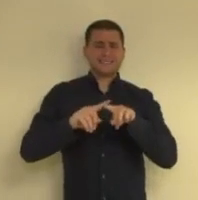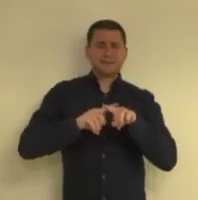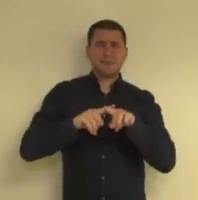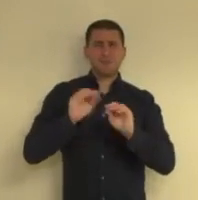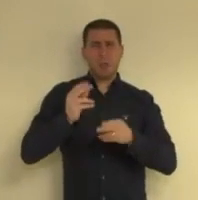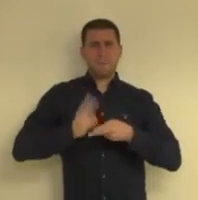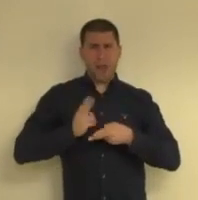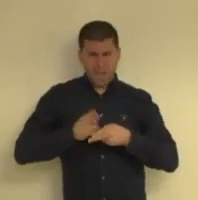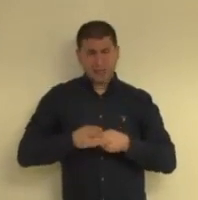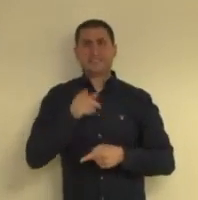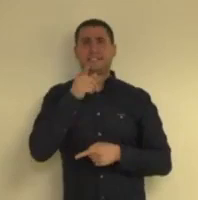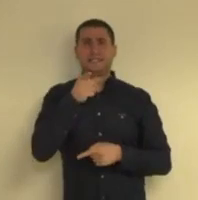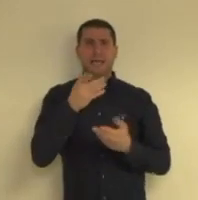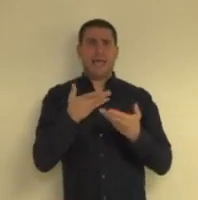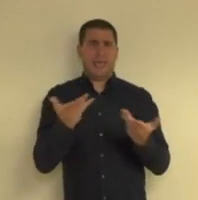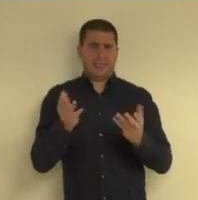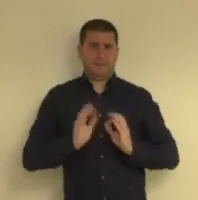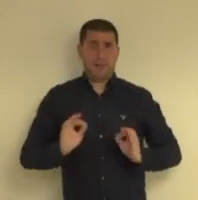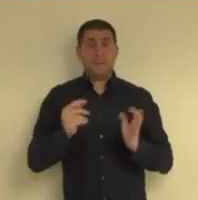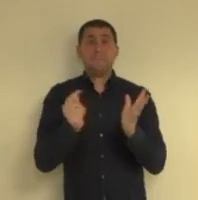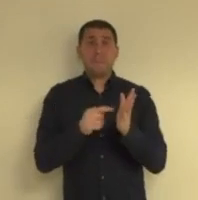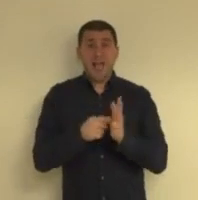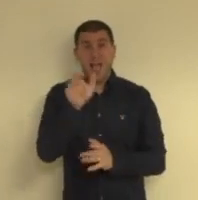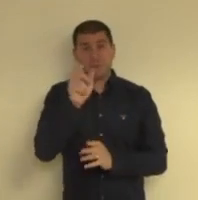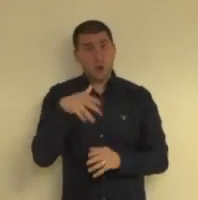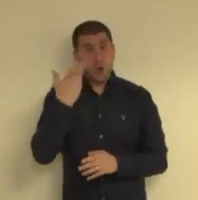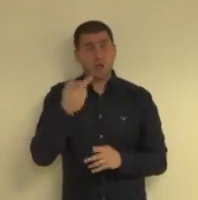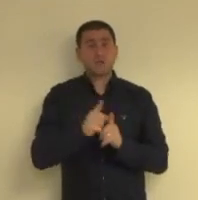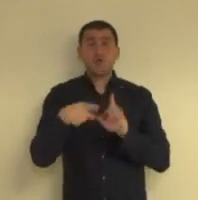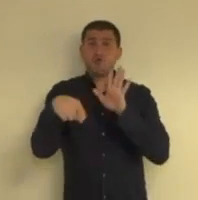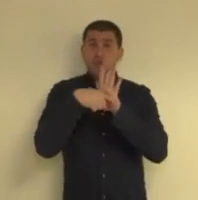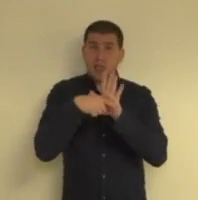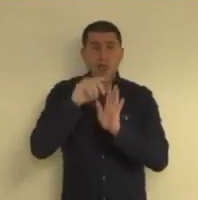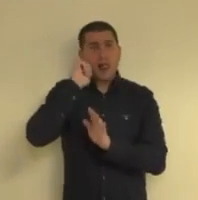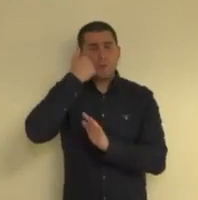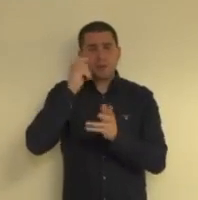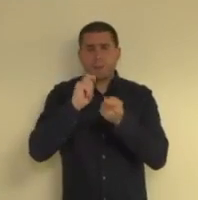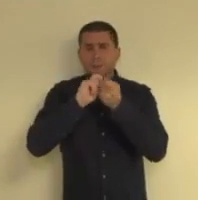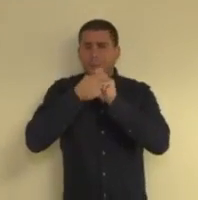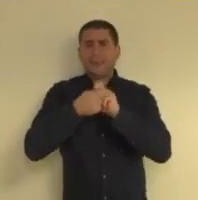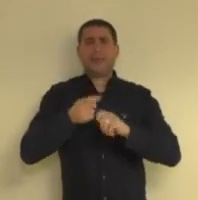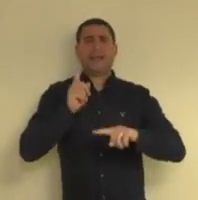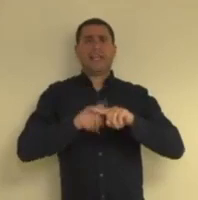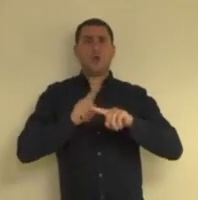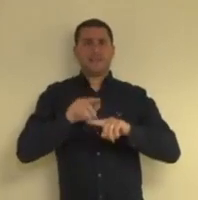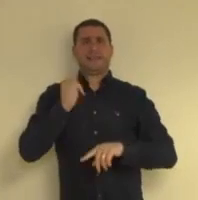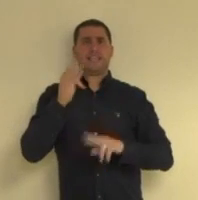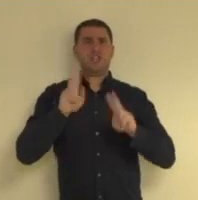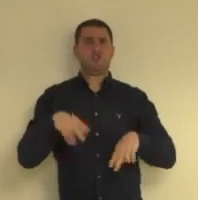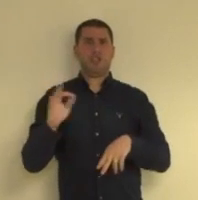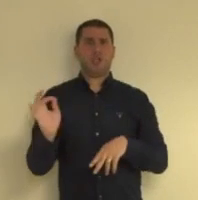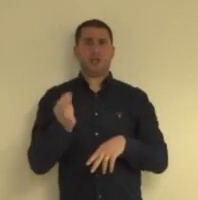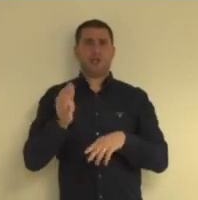הוא למעשה לא קיים כיוון שאדם יכול להיות שלילי ולמחורת להפוך להיות חיובי לנגיף